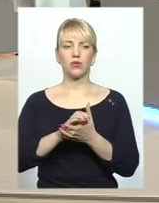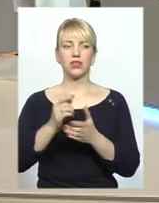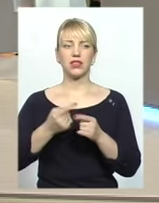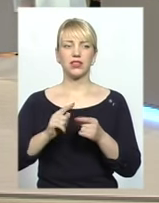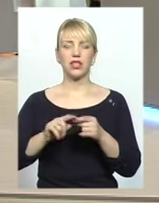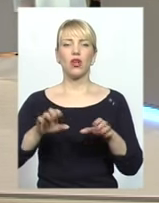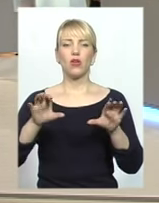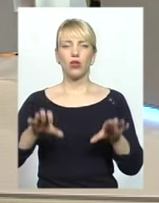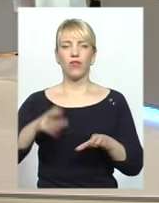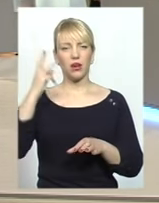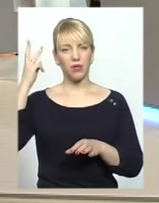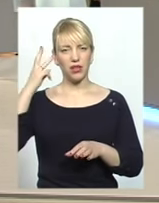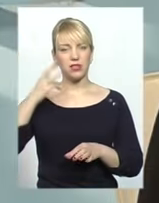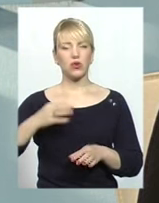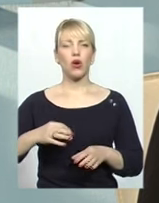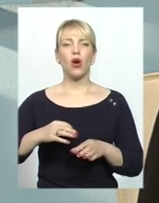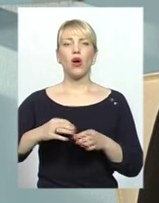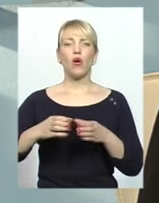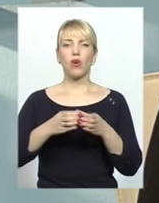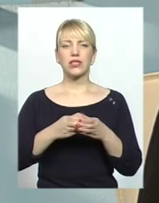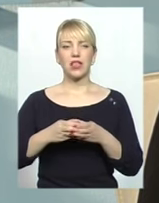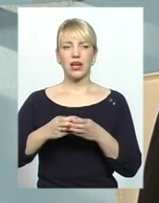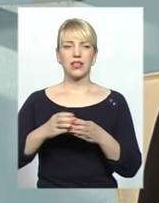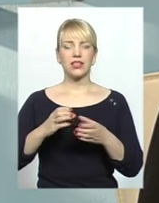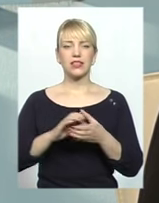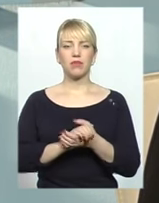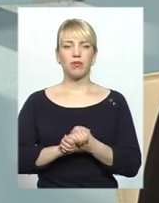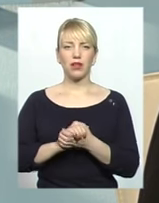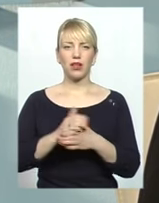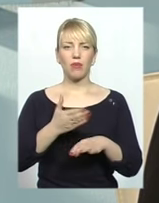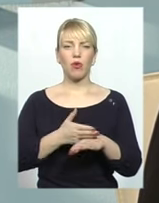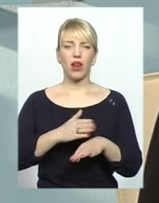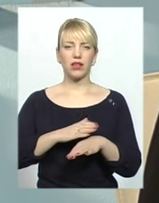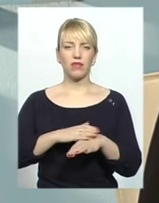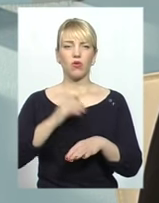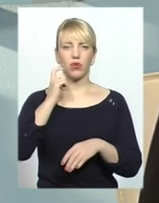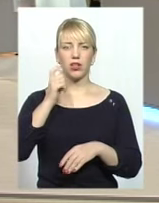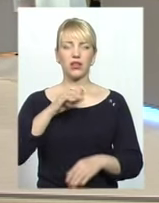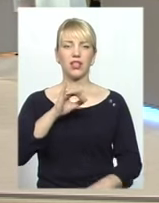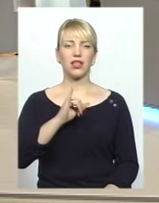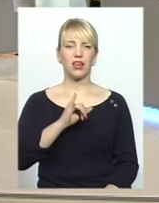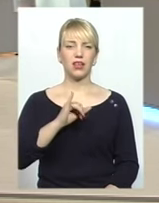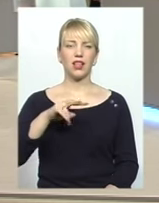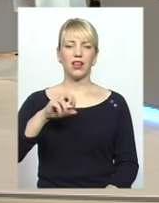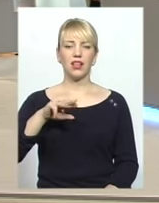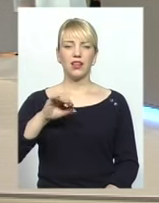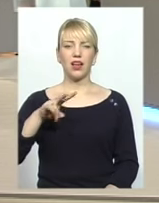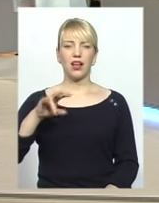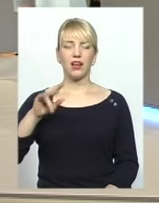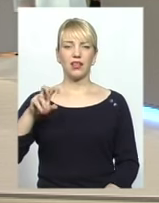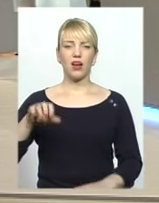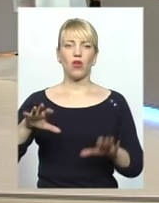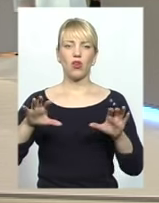це голова Хмельницького міського осередку Спілки поляків України Ірина Литавіна, голова обласної